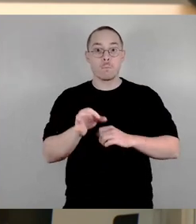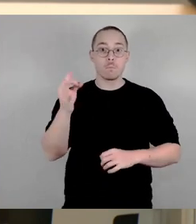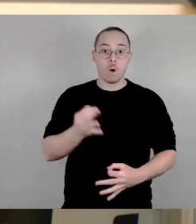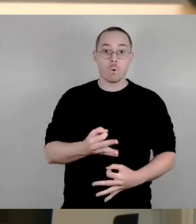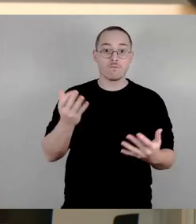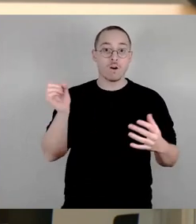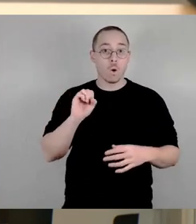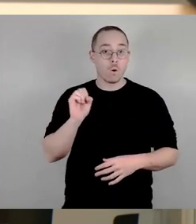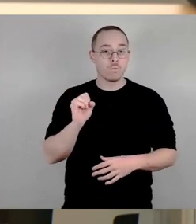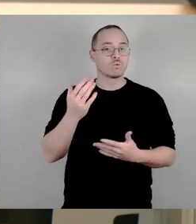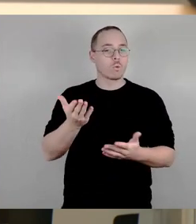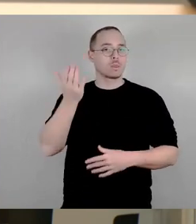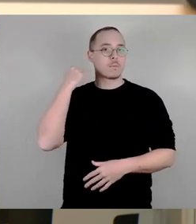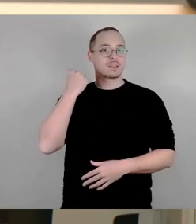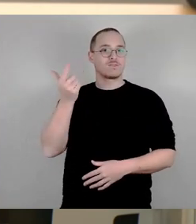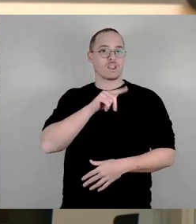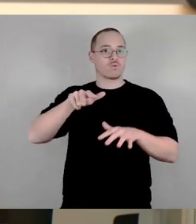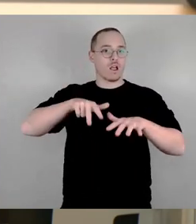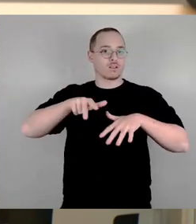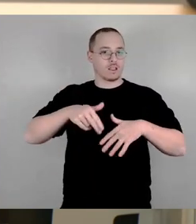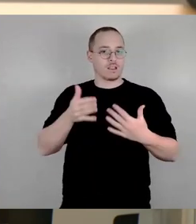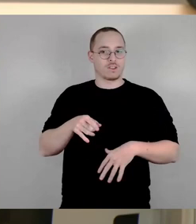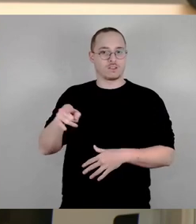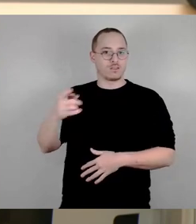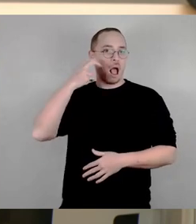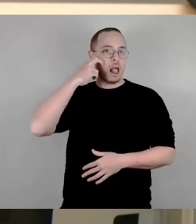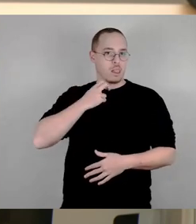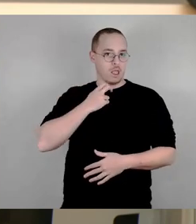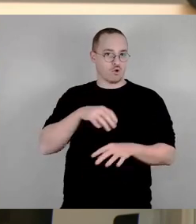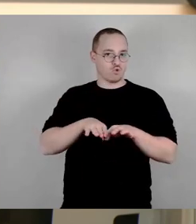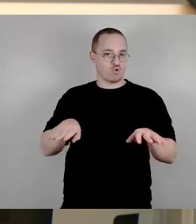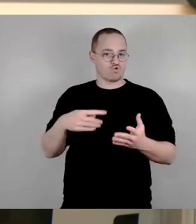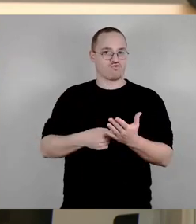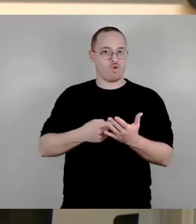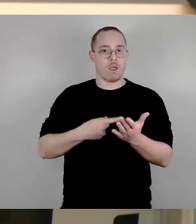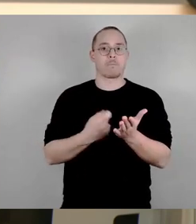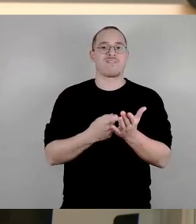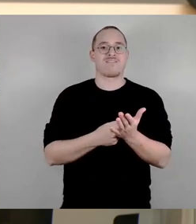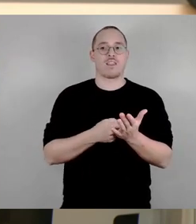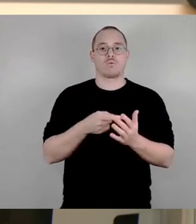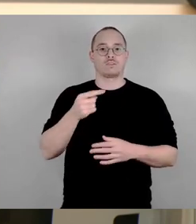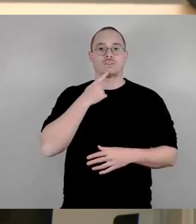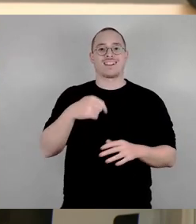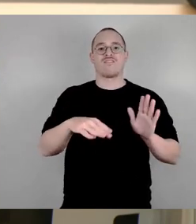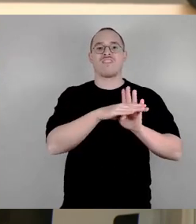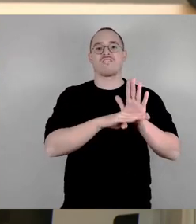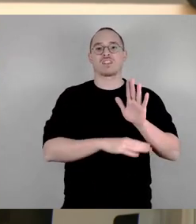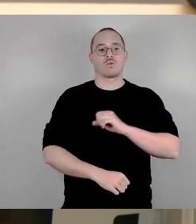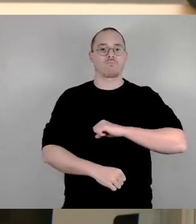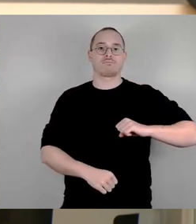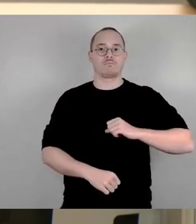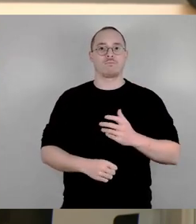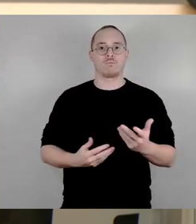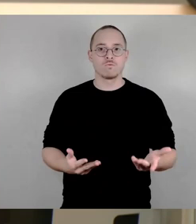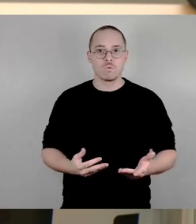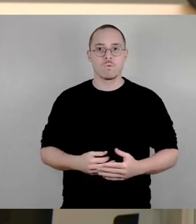grundsteuerliche Bewertung für verfassungswidrig erklärt, weil es gleichartige Grundstücke unterschiedlich bewertet und